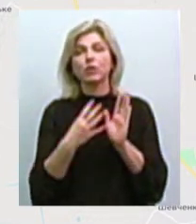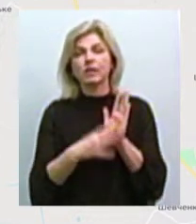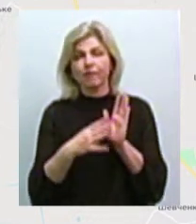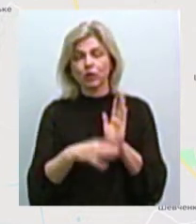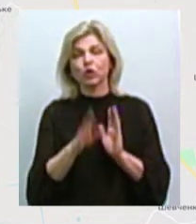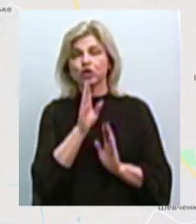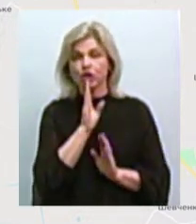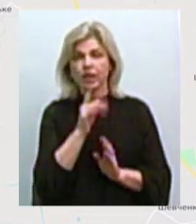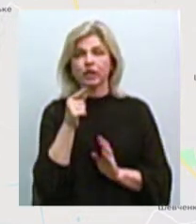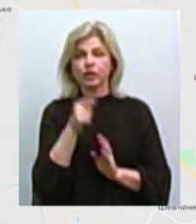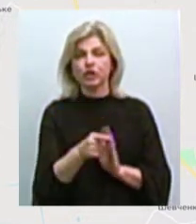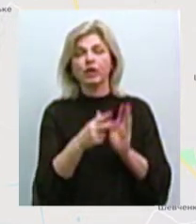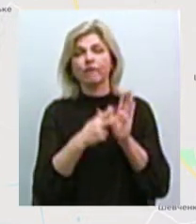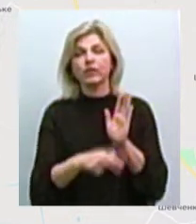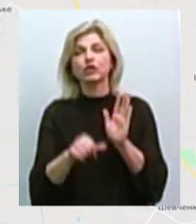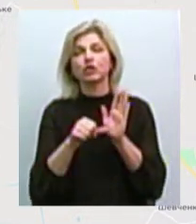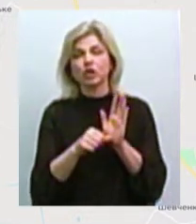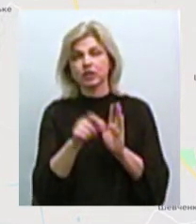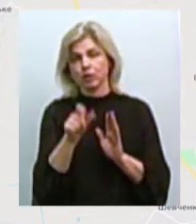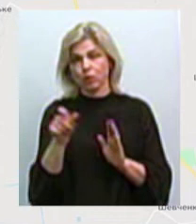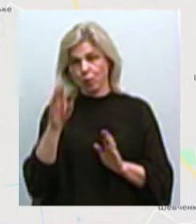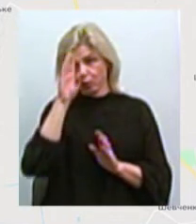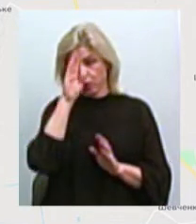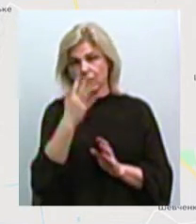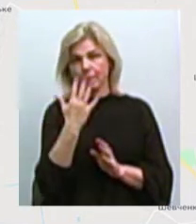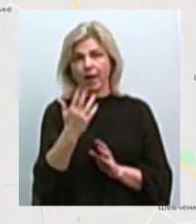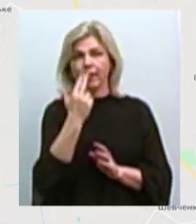1086 чоловіків, 5 підлітків.